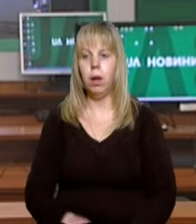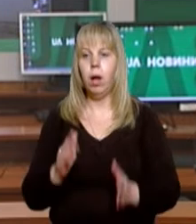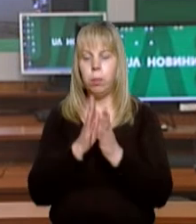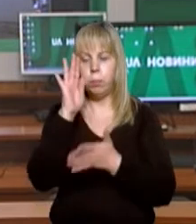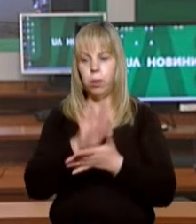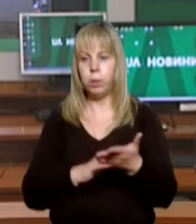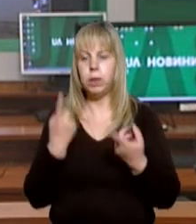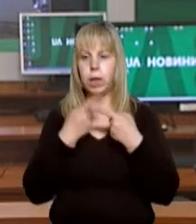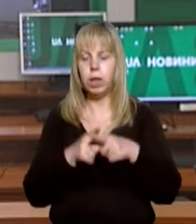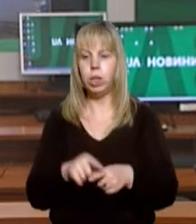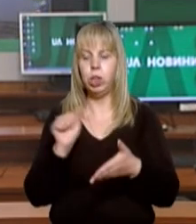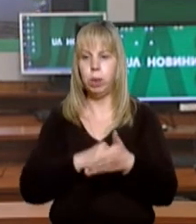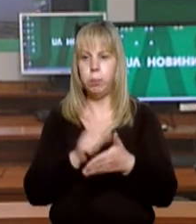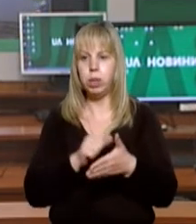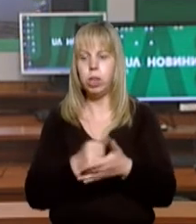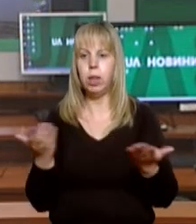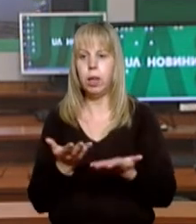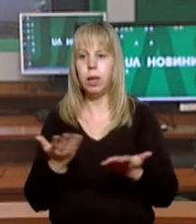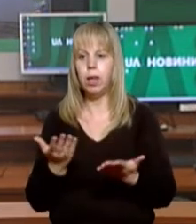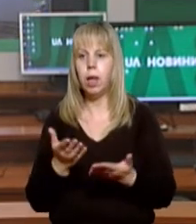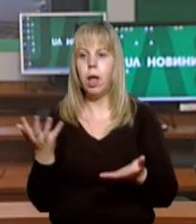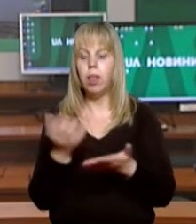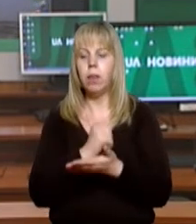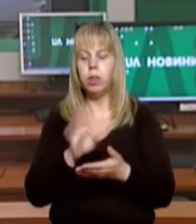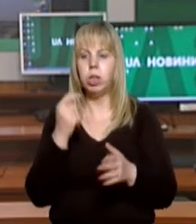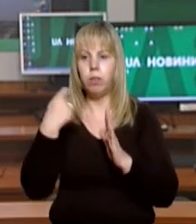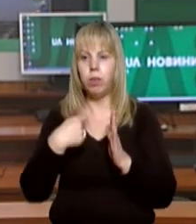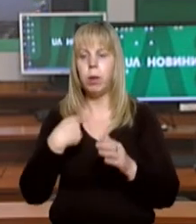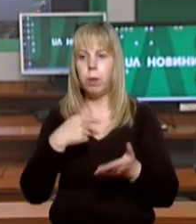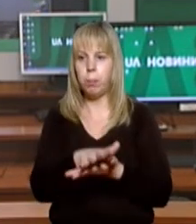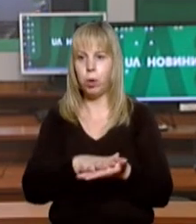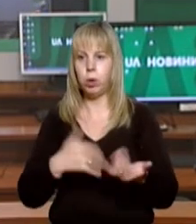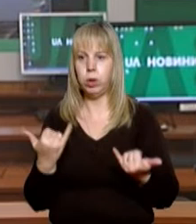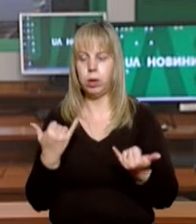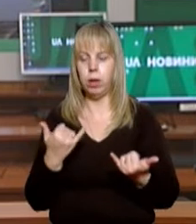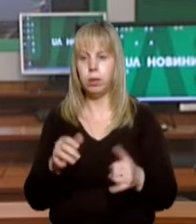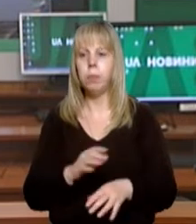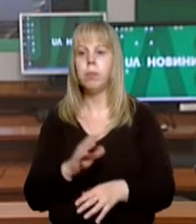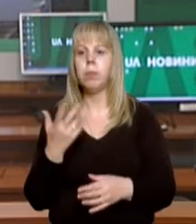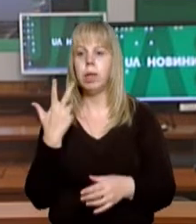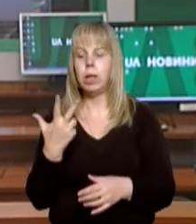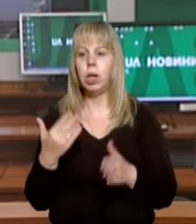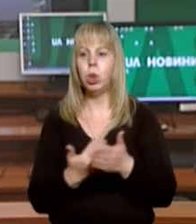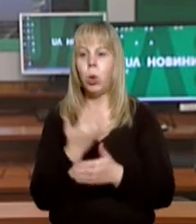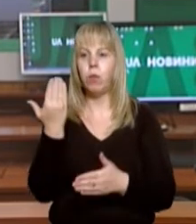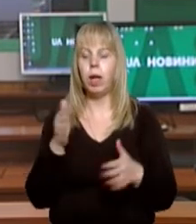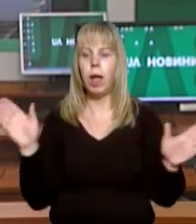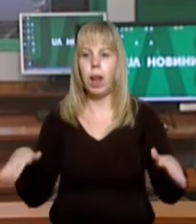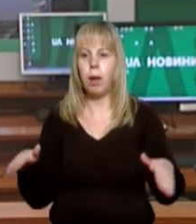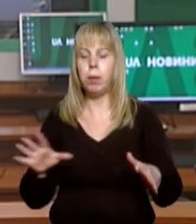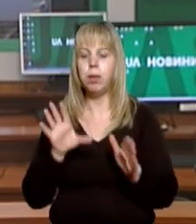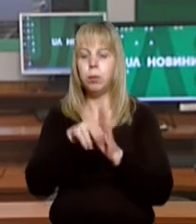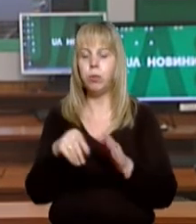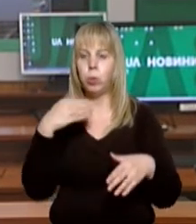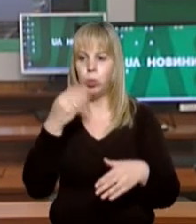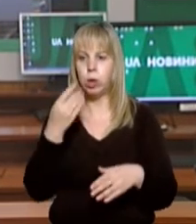Припрошуємо за технічні причини, які не вийшли в ефір. Ми продовжуємо зараз випуск. Отож, три нові лебеді оселилися